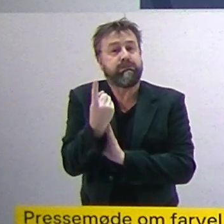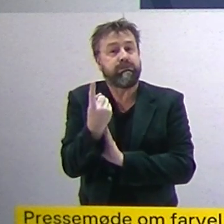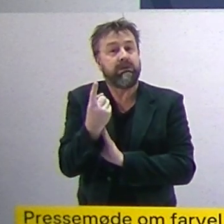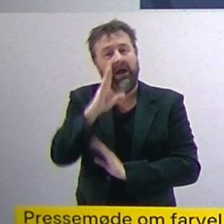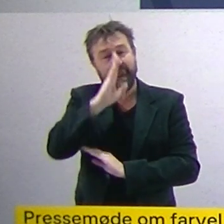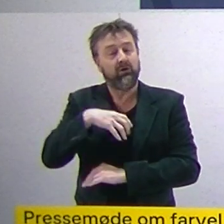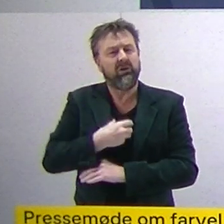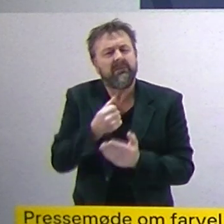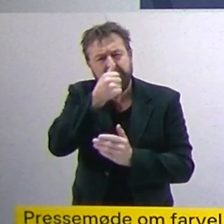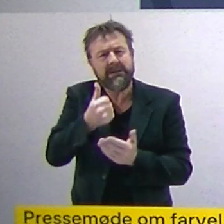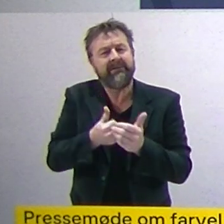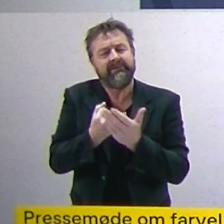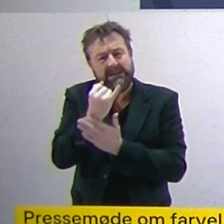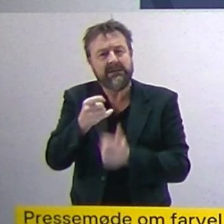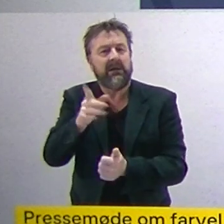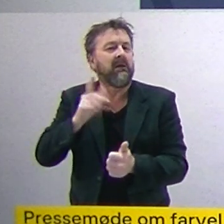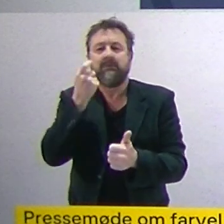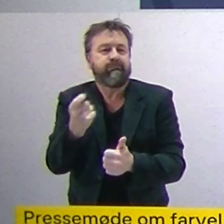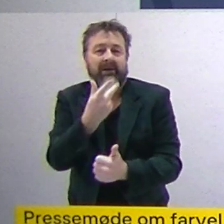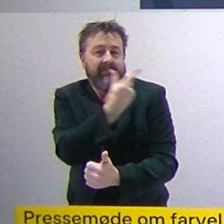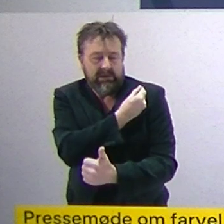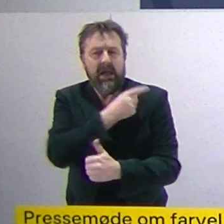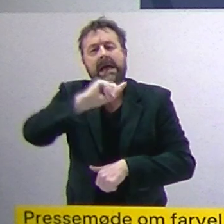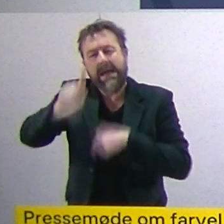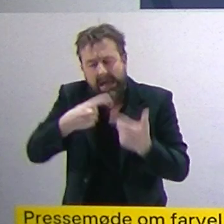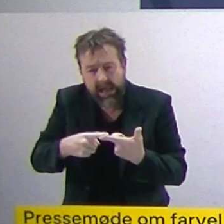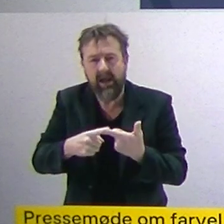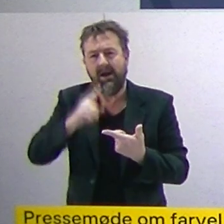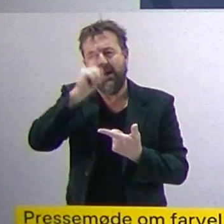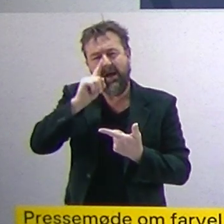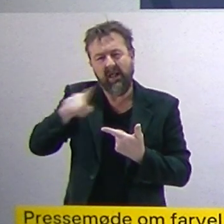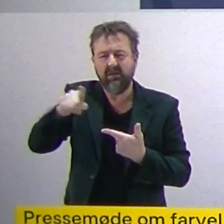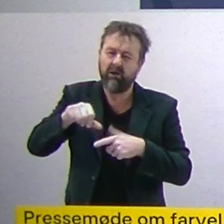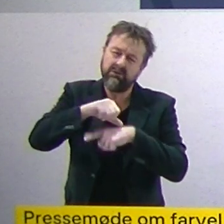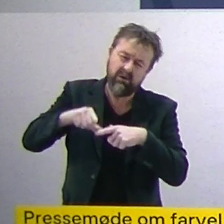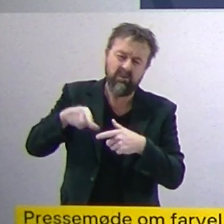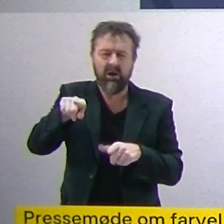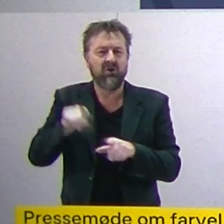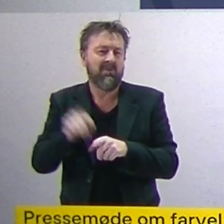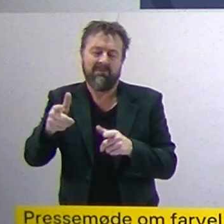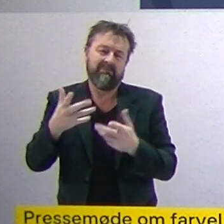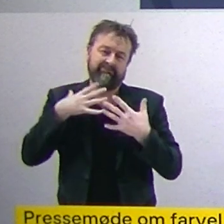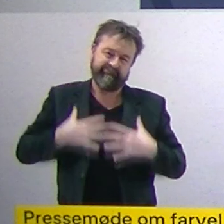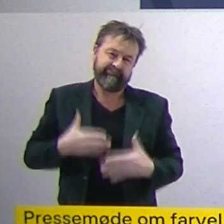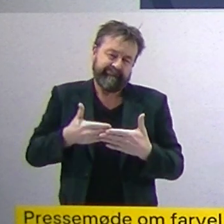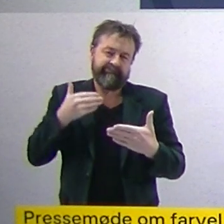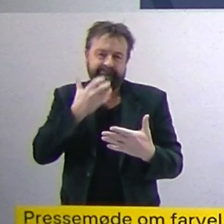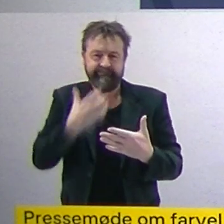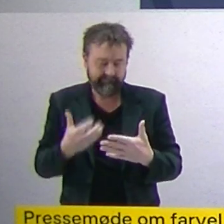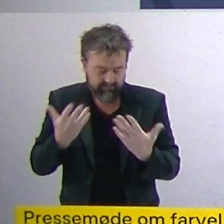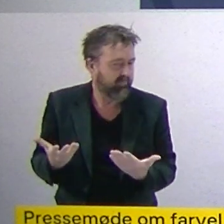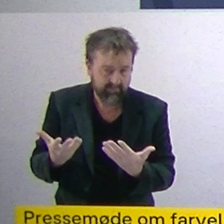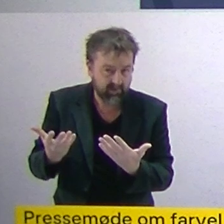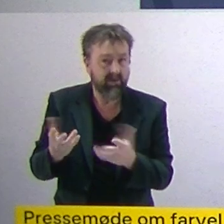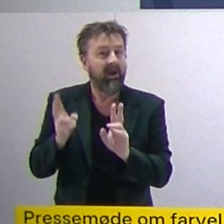uvaccinerede, men også hos indre og svække, som måske ikke, hvor vaccinerne ikke har virket godt nok, og det er som simpelthen for mange bedskudt faktorer. Og det samme